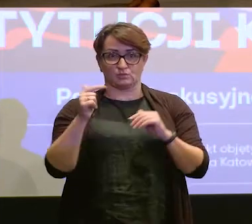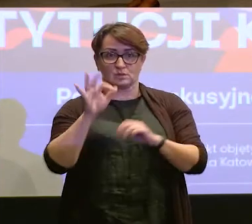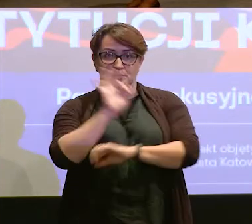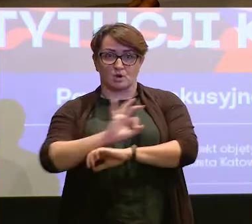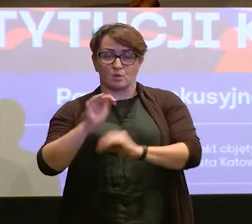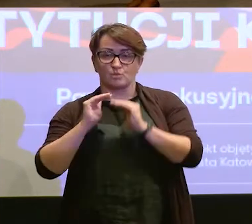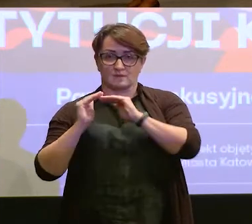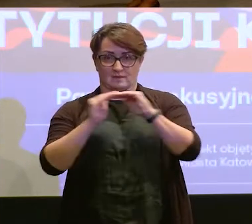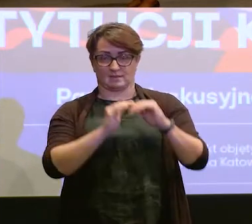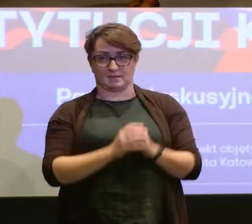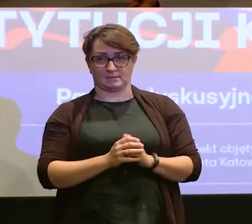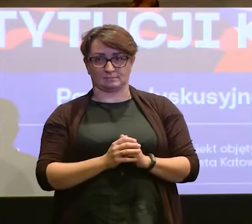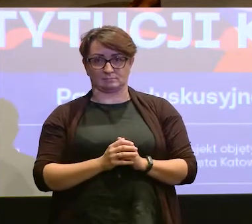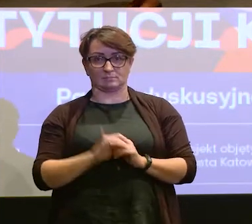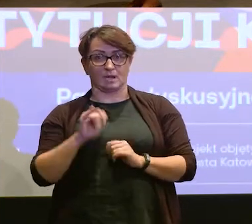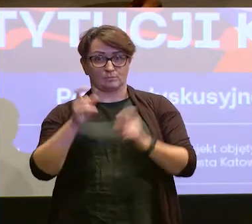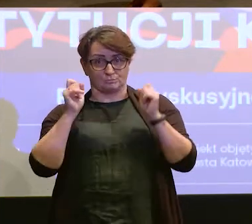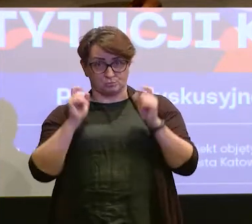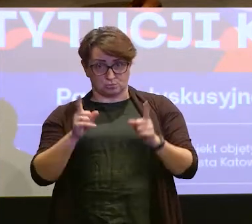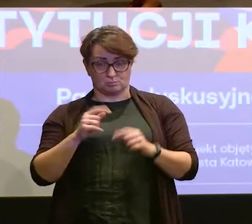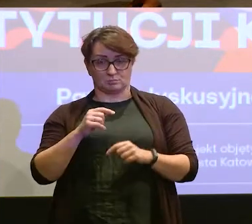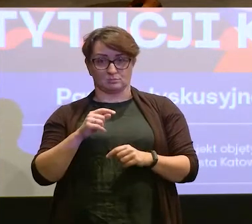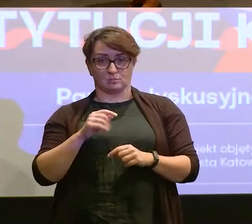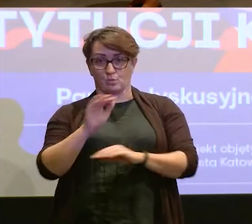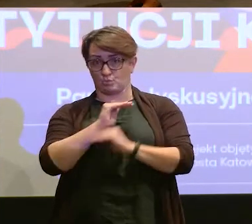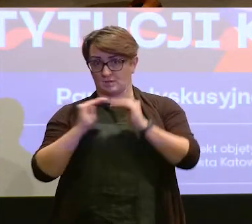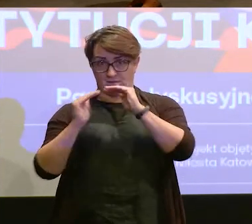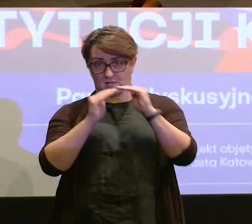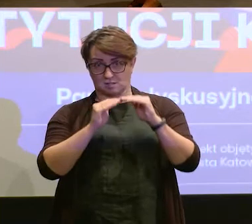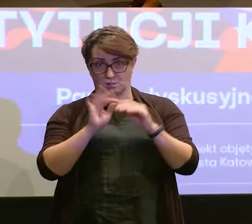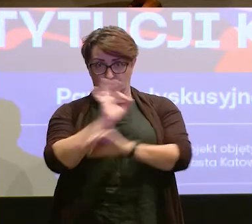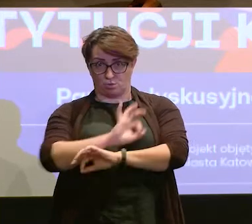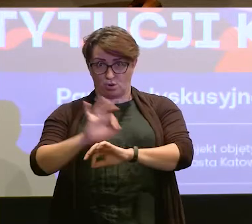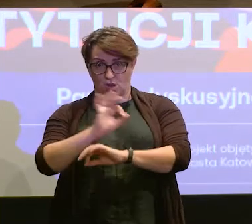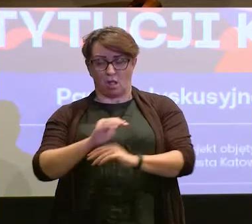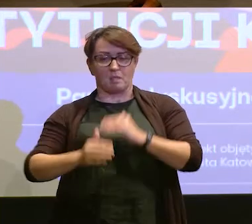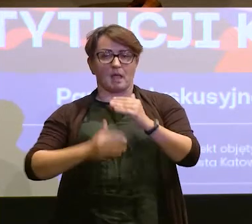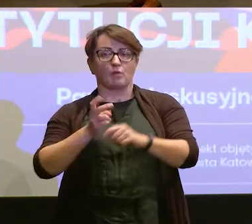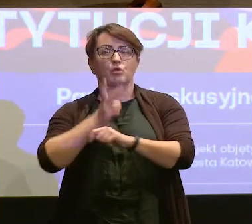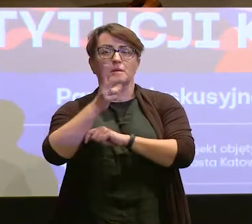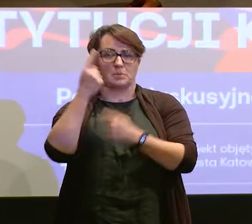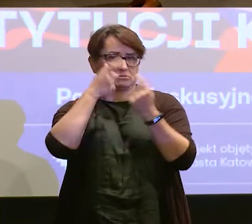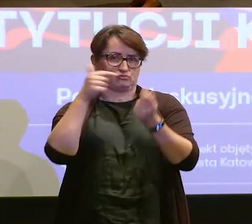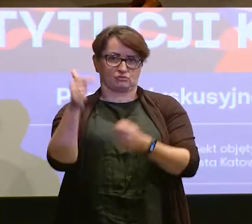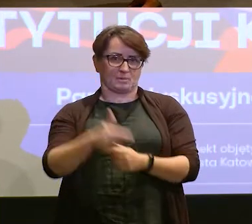zaprojektujmy. Jak zaprojektujemy uniwersalnie, to już nie będziemy musieli myśleć o dostępności.